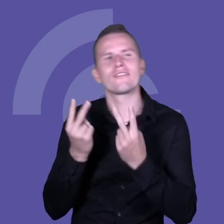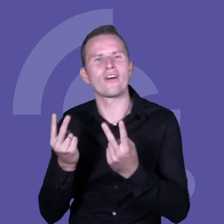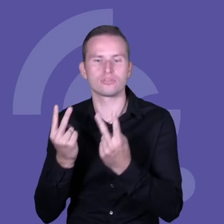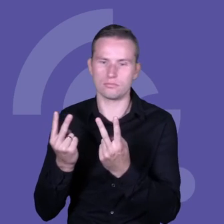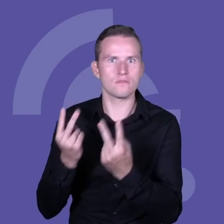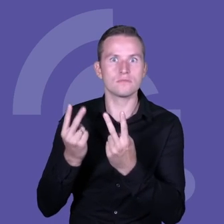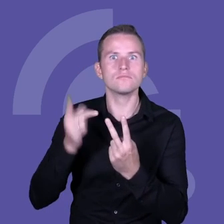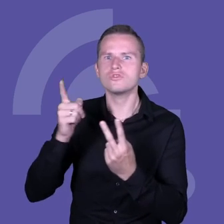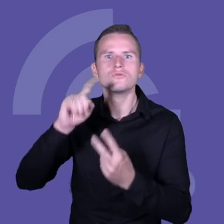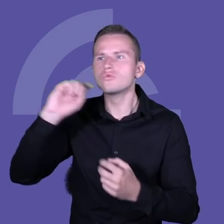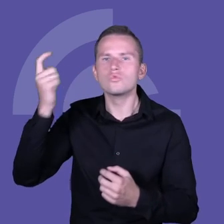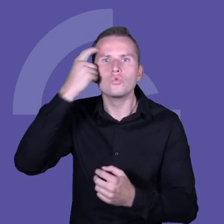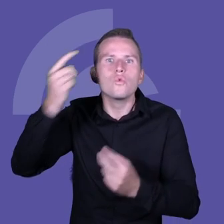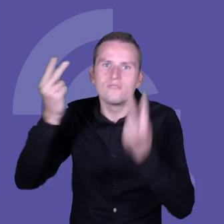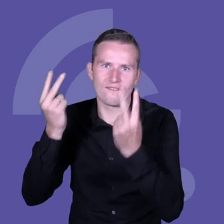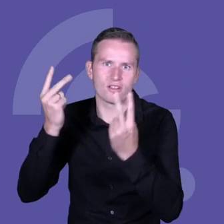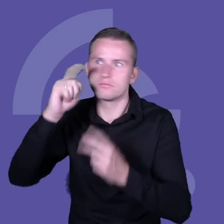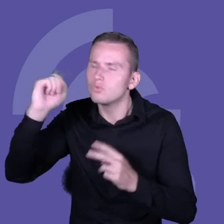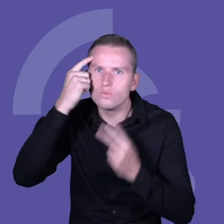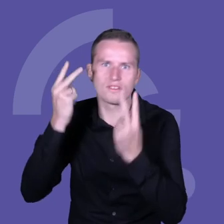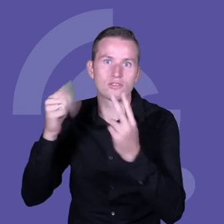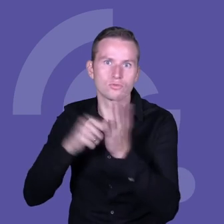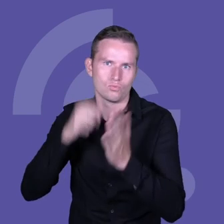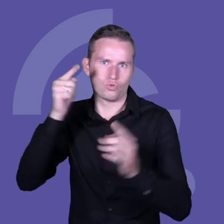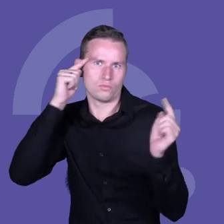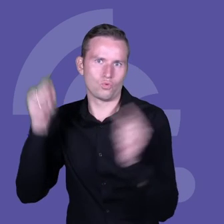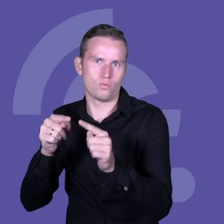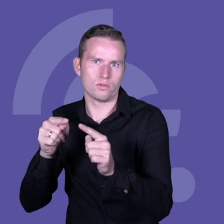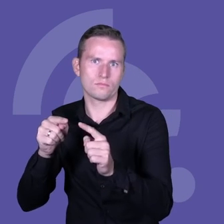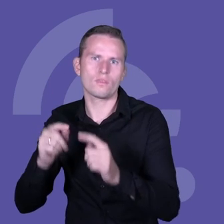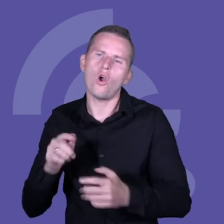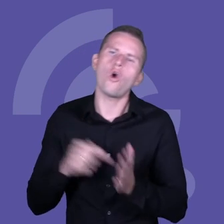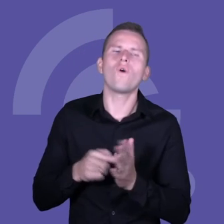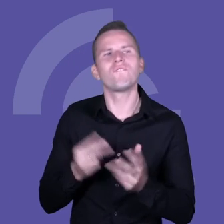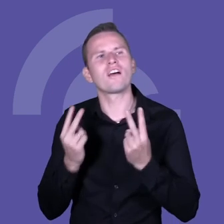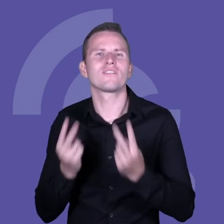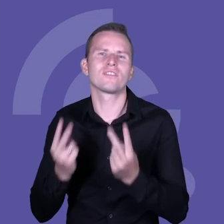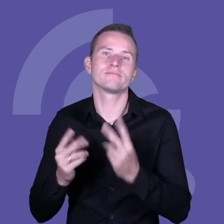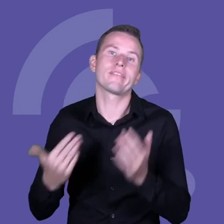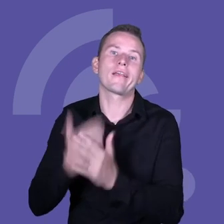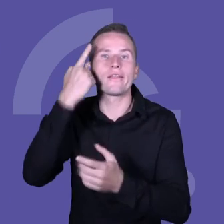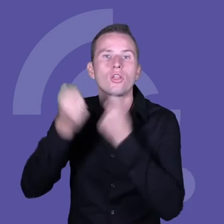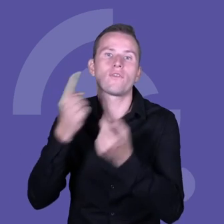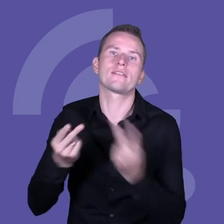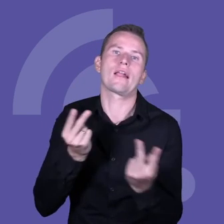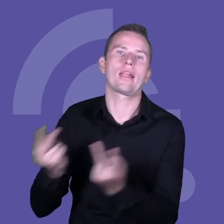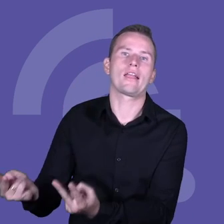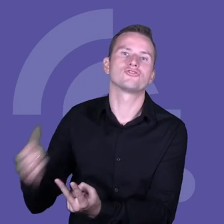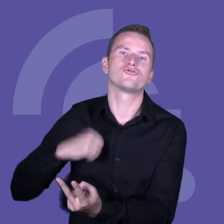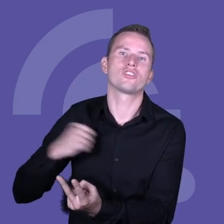to tych spraw jest tyle, że to priorytetowe zawsze wygoni to, co ważne, w związku z tym innowacje leżą na półce i czekają na lepsze czasy.